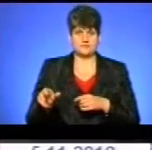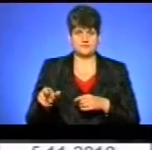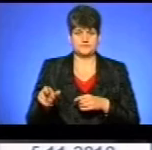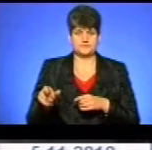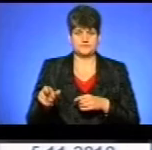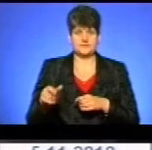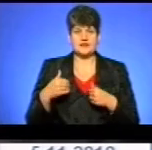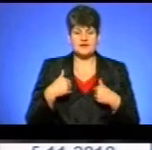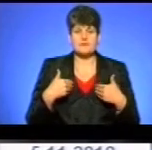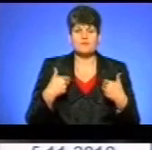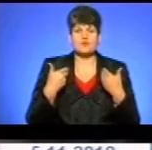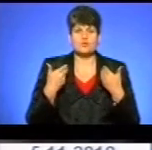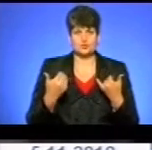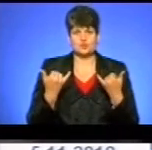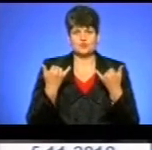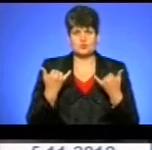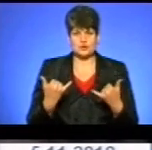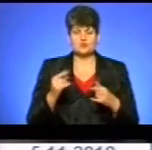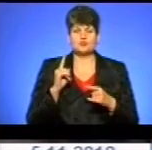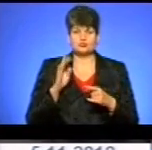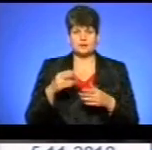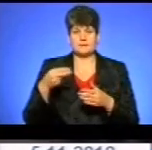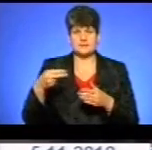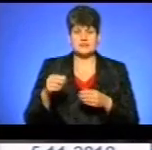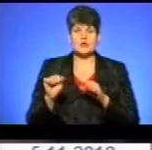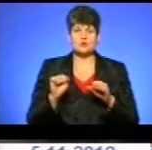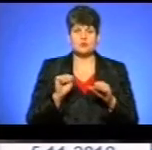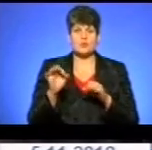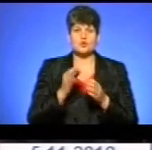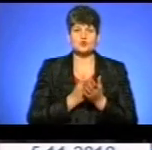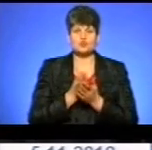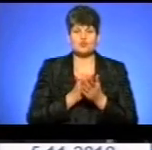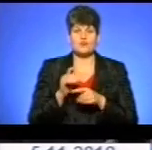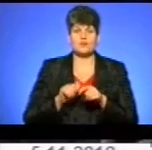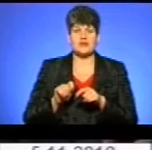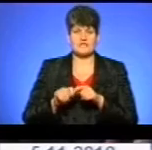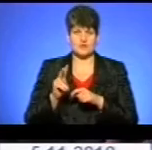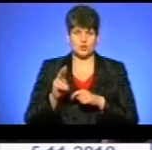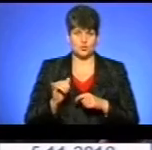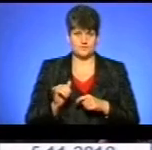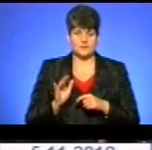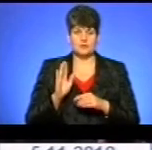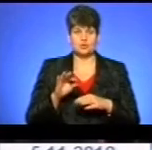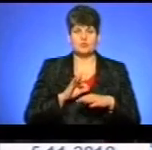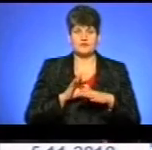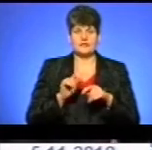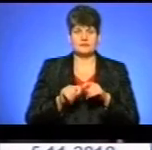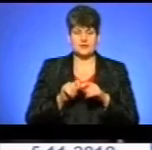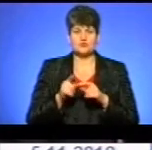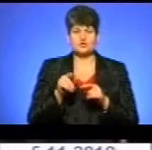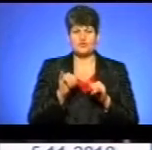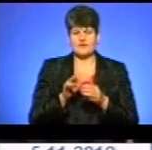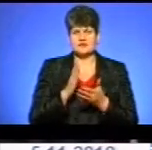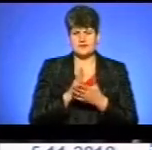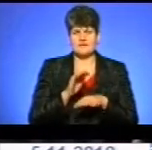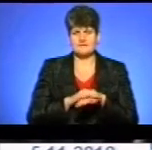Я вам пропоную сьогодні, що буде підписано розпорядження про службову перевірку. Буде проведено перевірку. Якщо у вас є будь-які